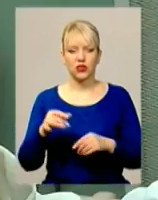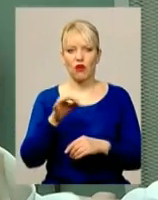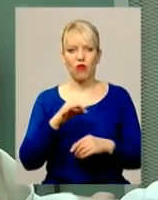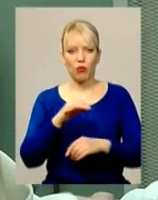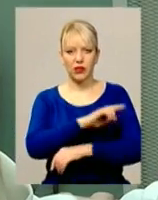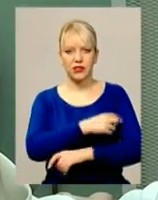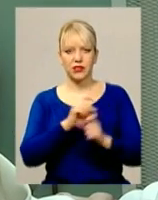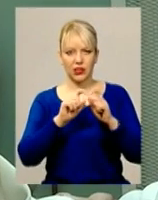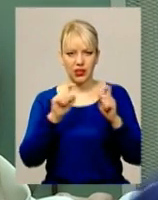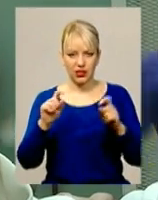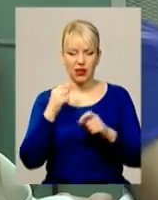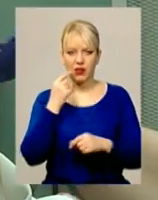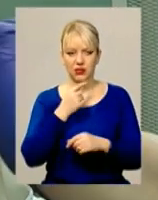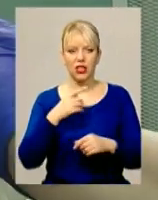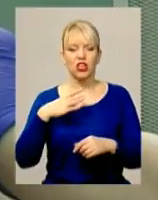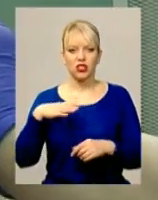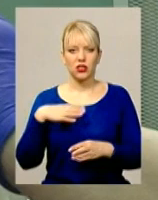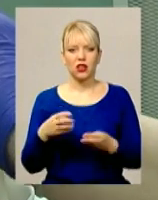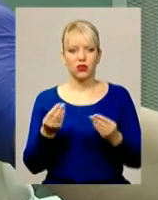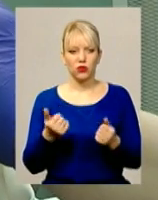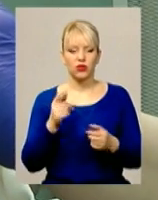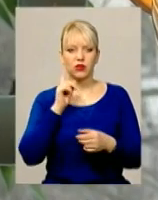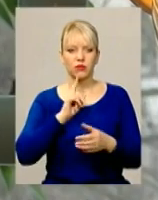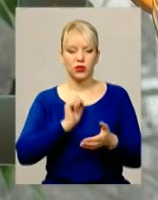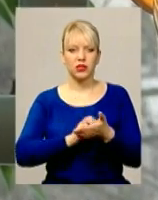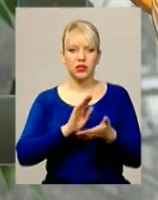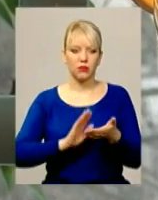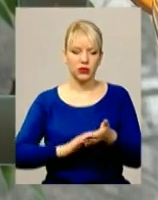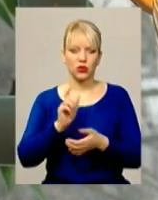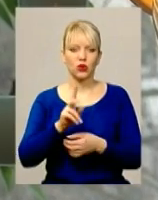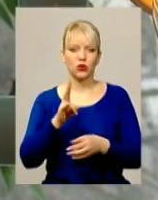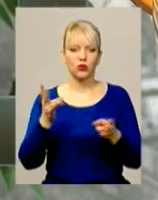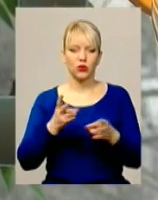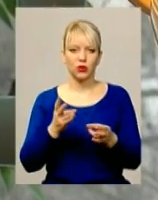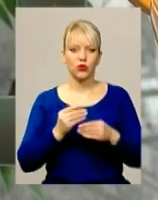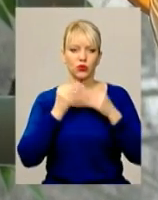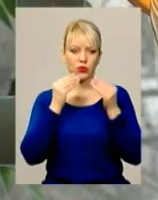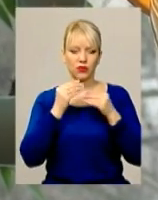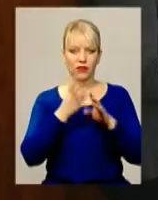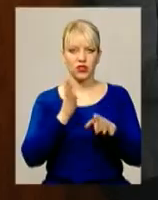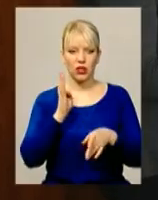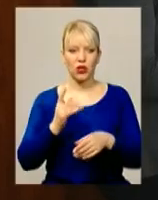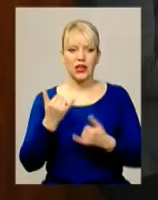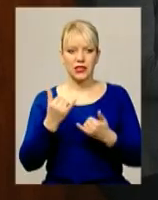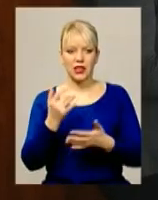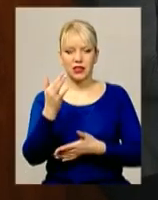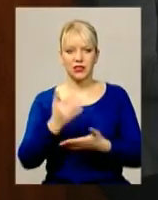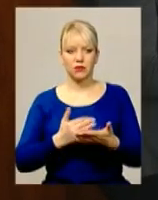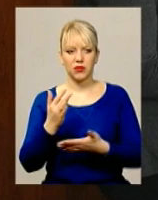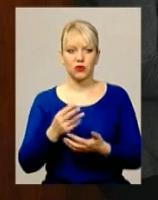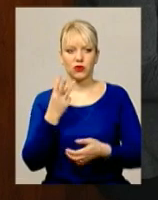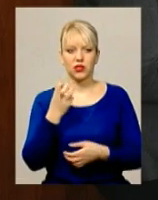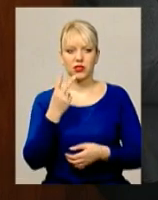цієї суми, грошей чекають. І поки записують бійців, які потребують протезування у чергу. Зараз у списку 324